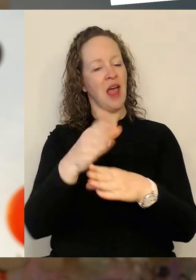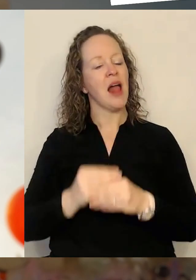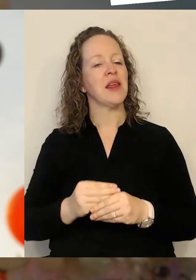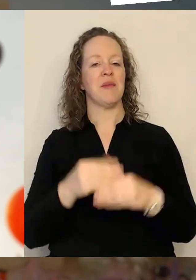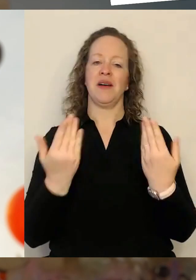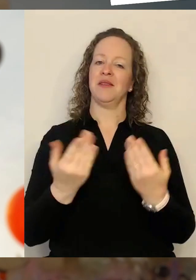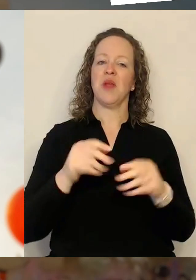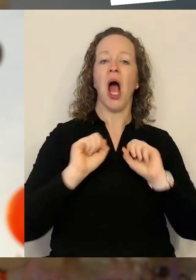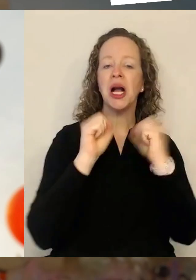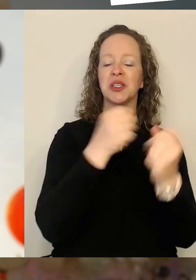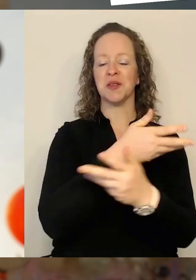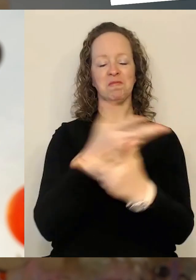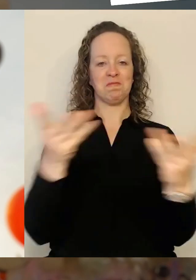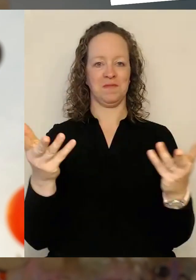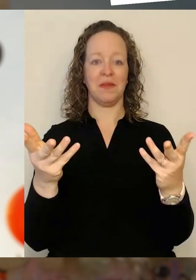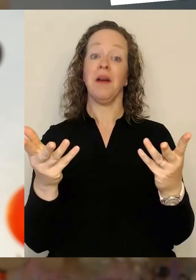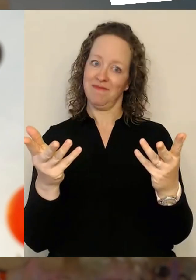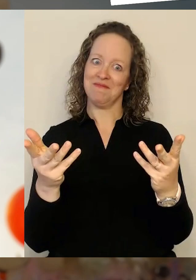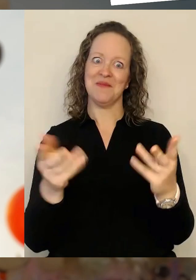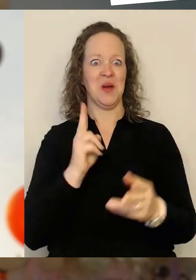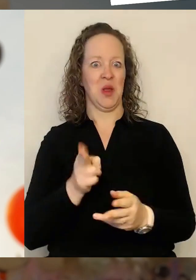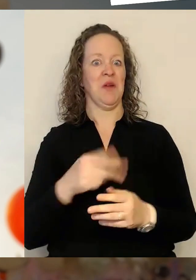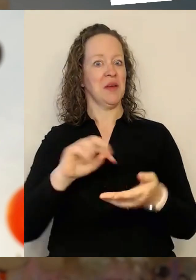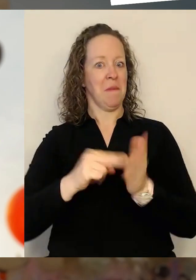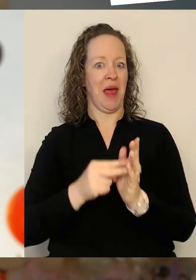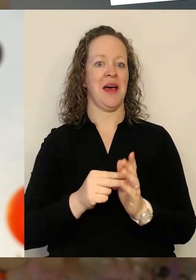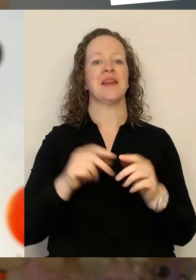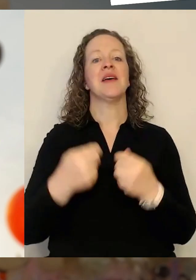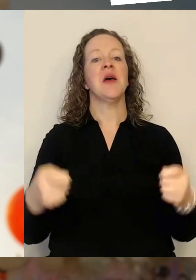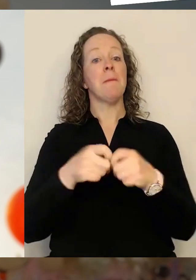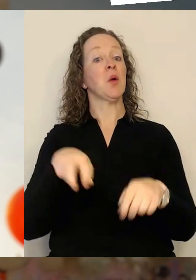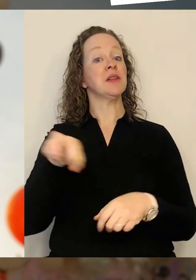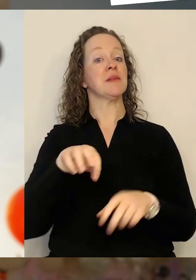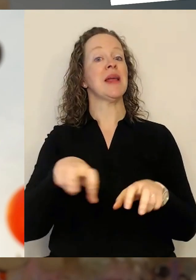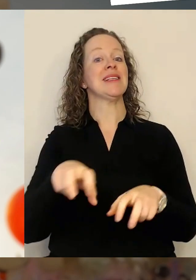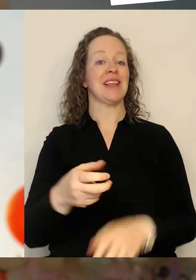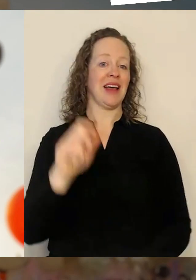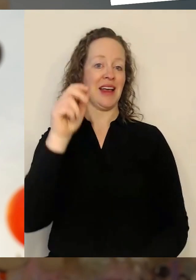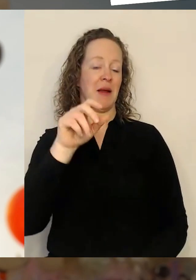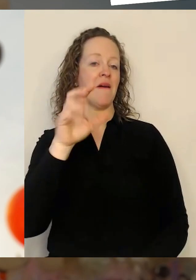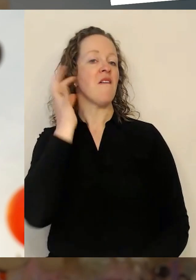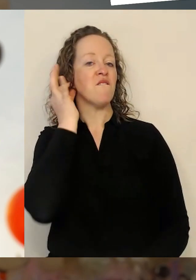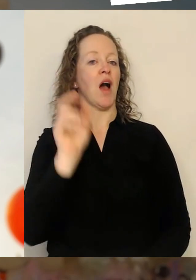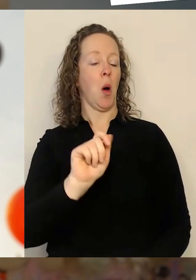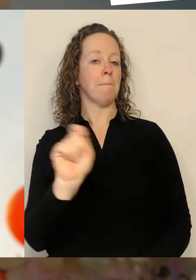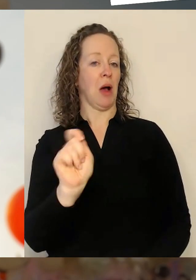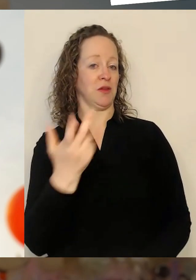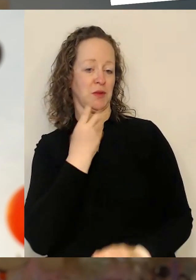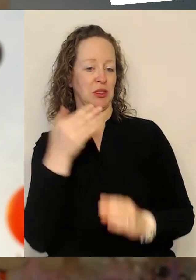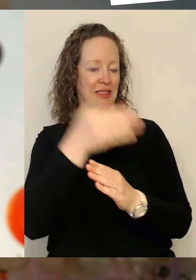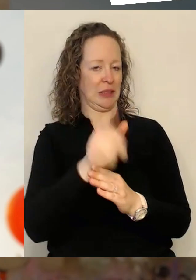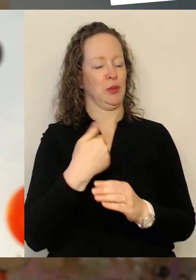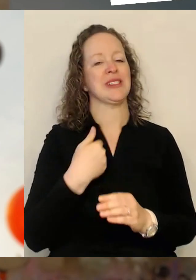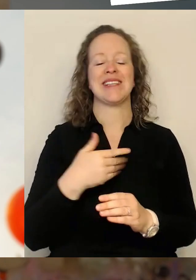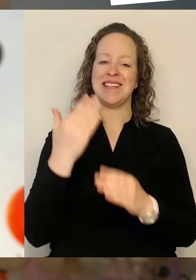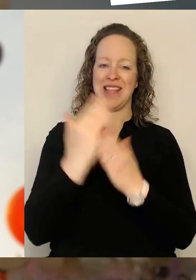Tatsächlich habe ich die Ehre, kurzfristig Bundesministerin Lisa Paus hier zu vertreten, die zu wichtigen Terminen ins Plenum muss und freue mich aber